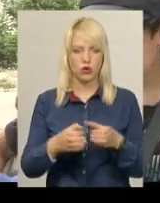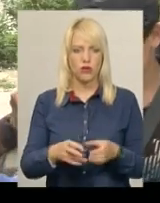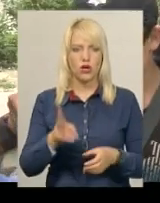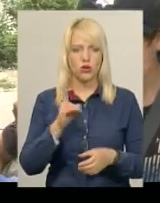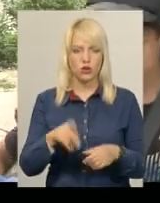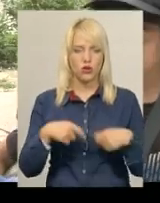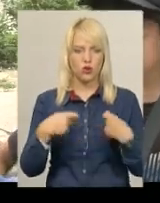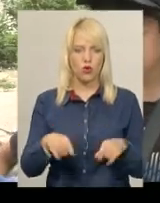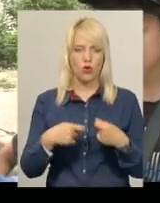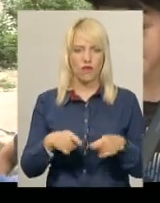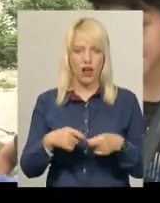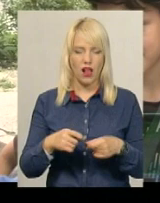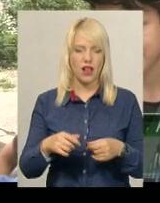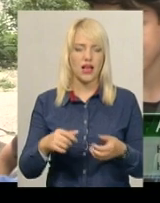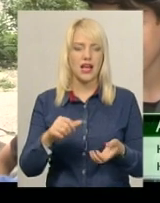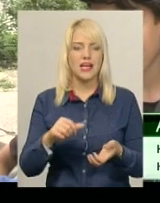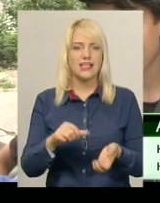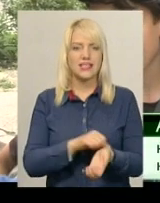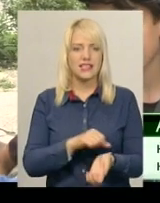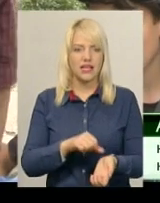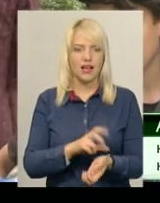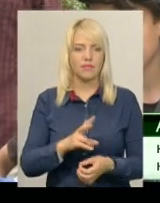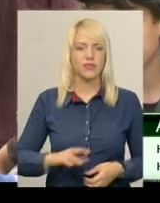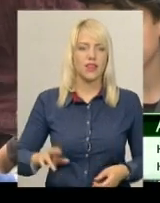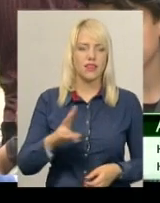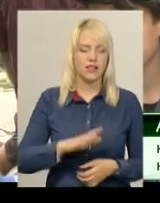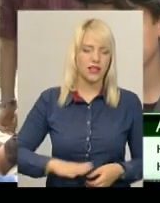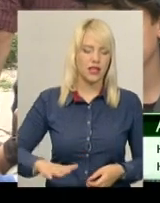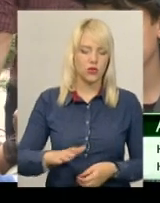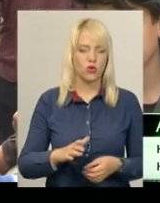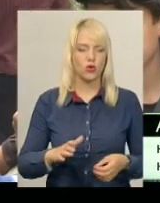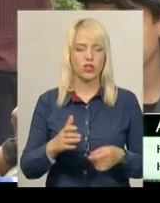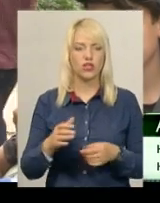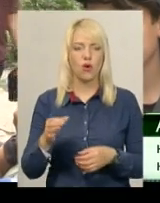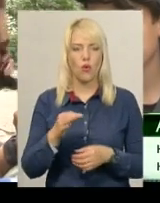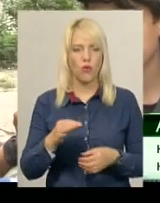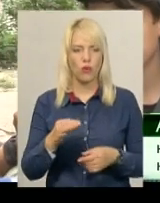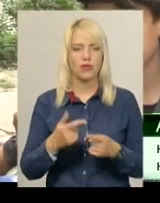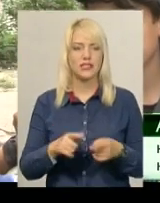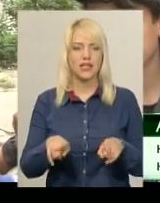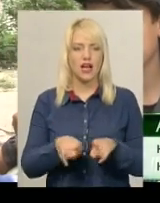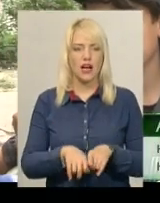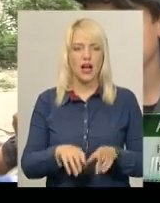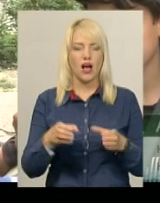На території Хмельницької області така група займалася, ми її задокументували.